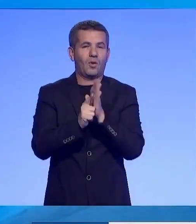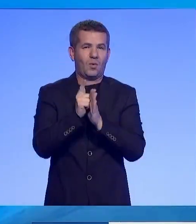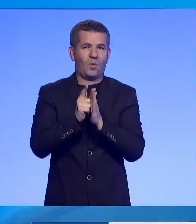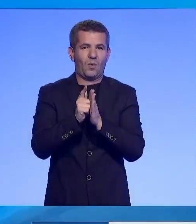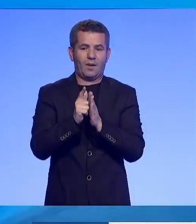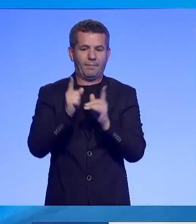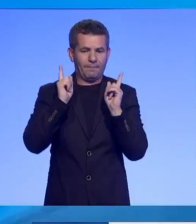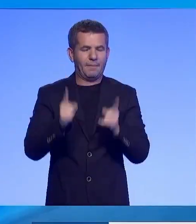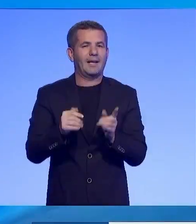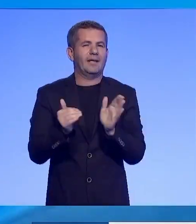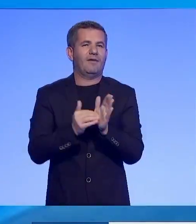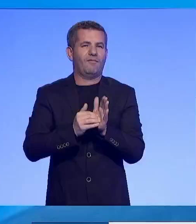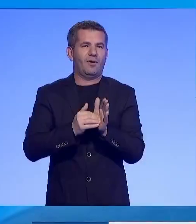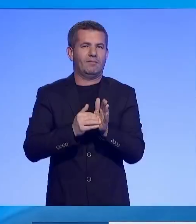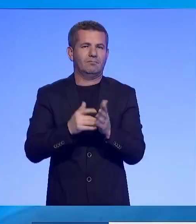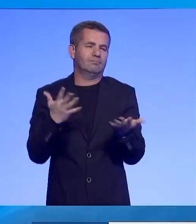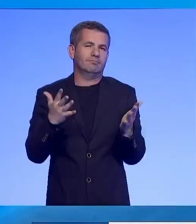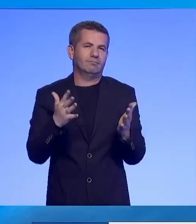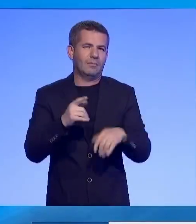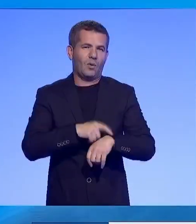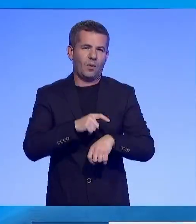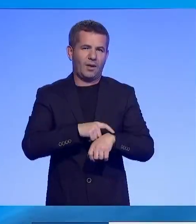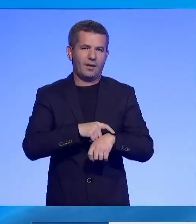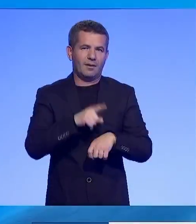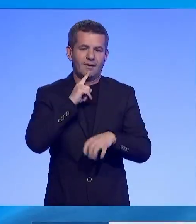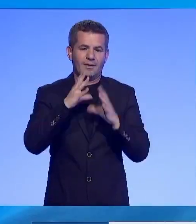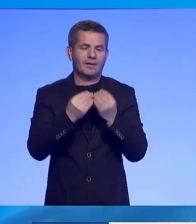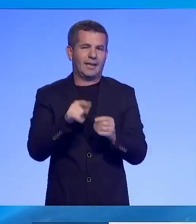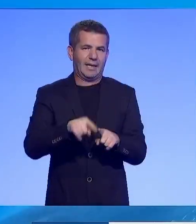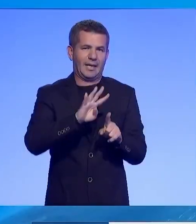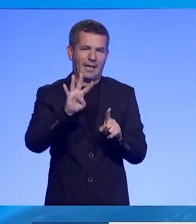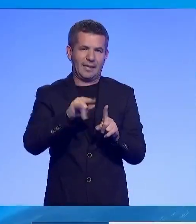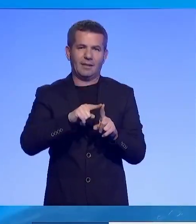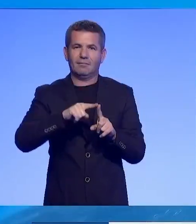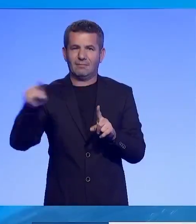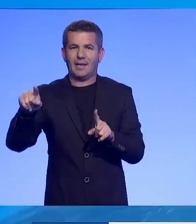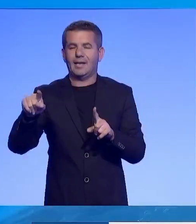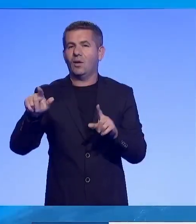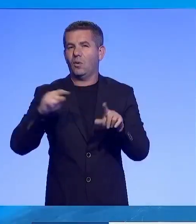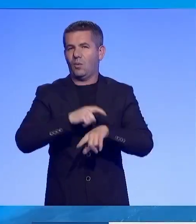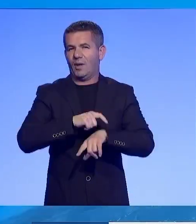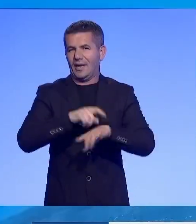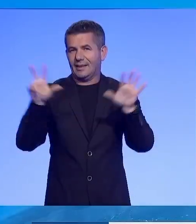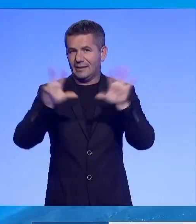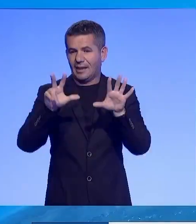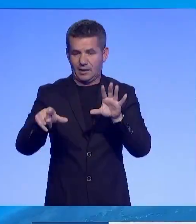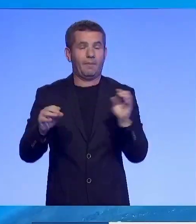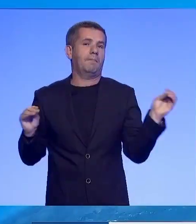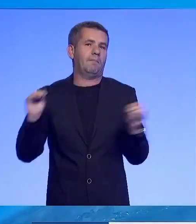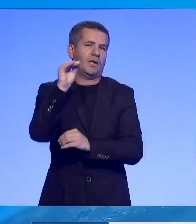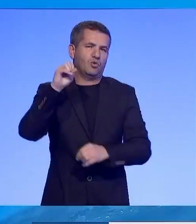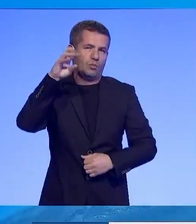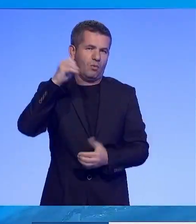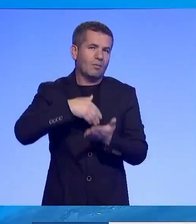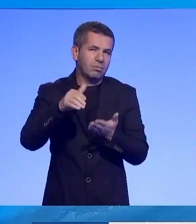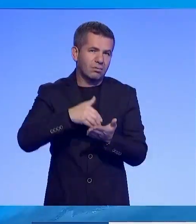ne kemi nevoj për import. Aztam në orën kur kohën e pikut prej orës 4, deri unë oran i zet, apo në varet kur kemi raë në tenisis,